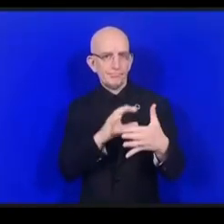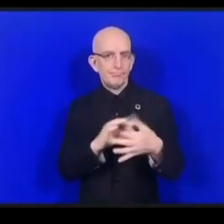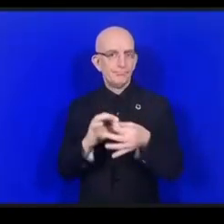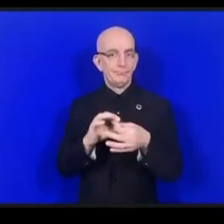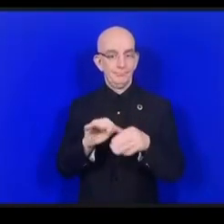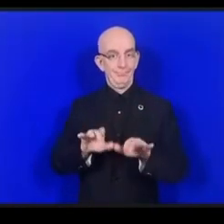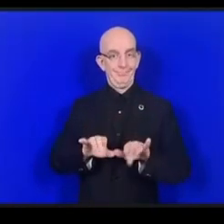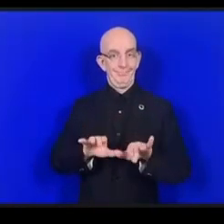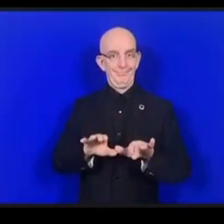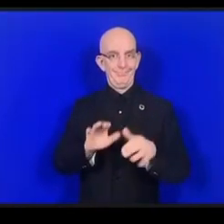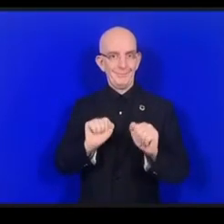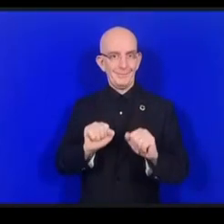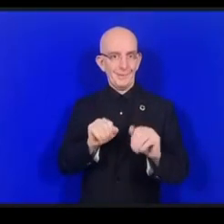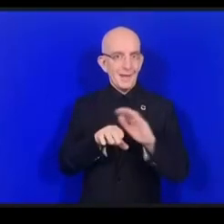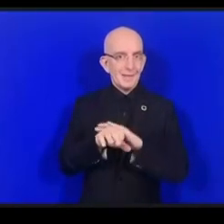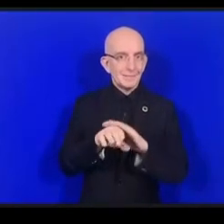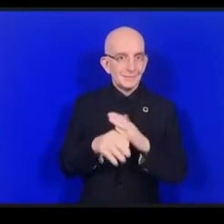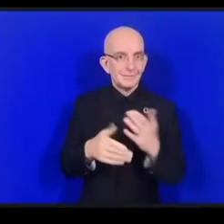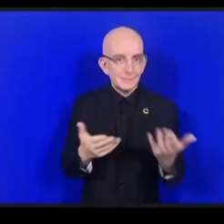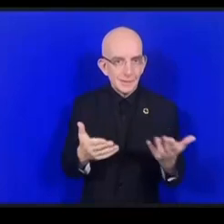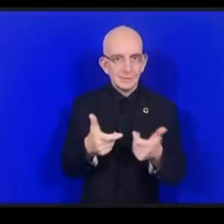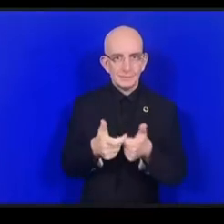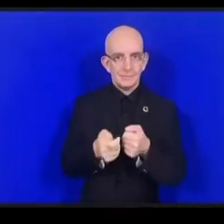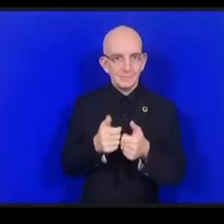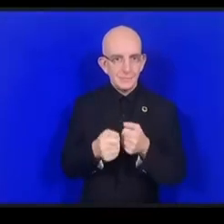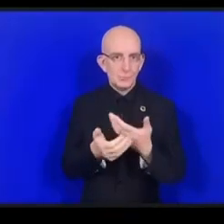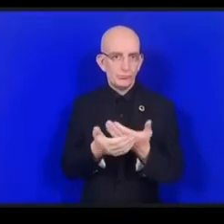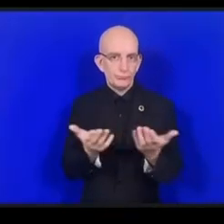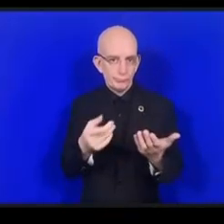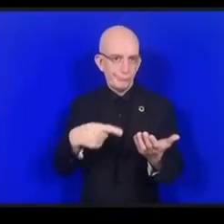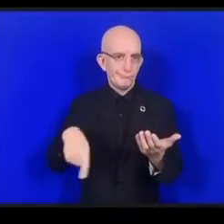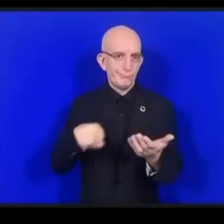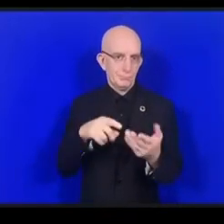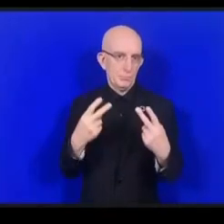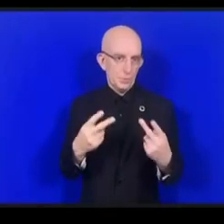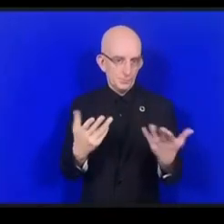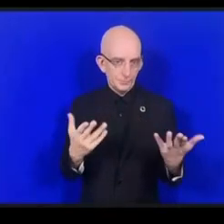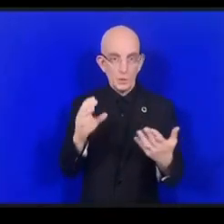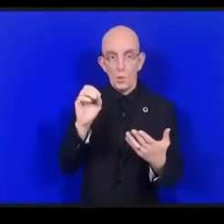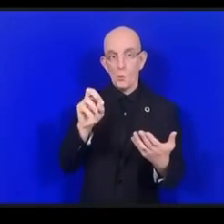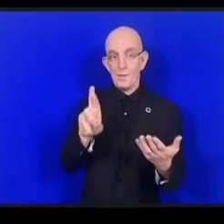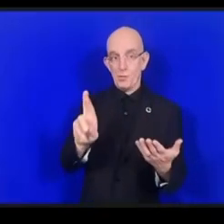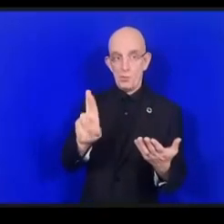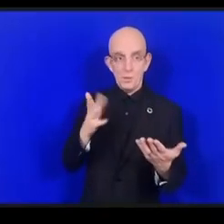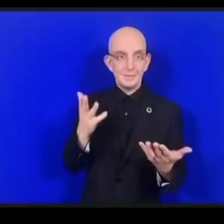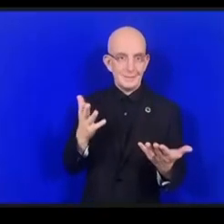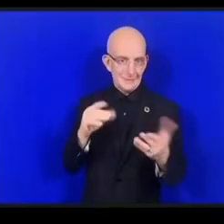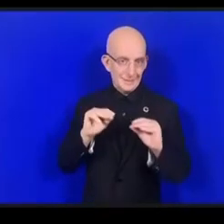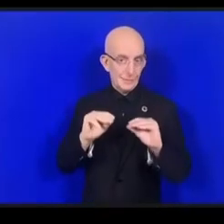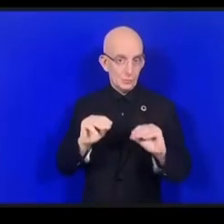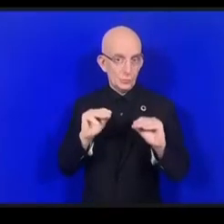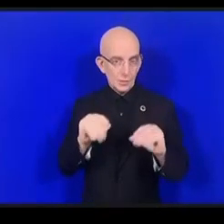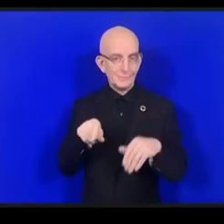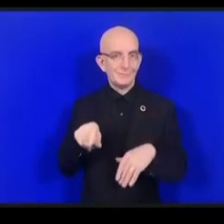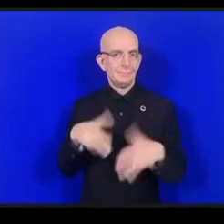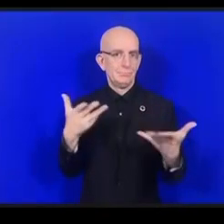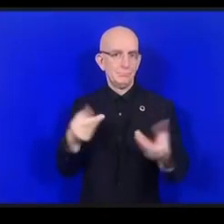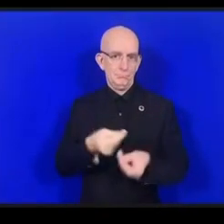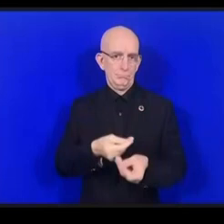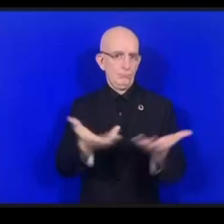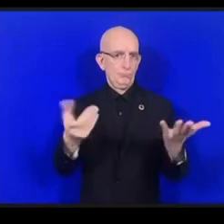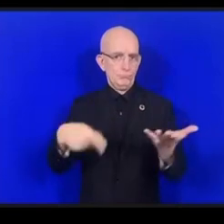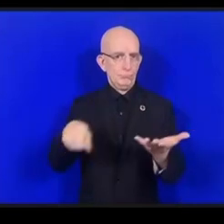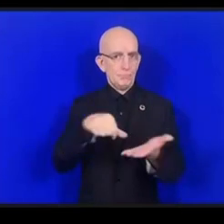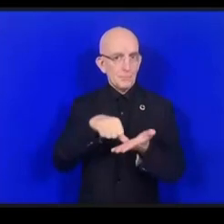الوصول فقط لهذه الأجهزة وللإنترنت ولكن أيضا لحرية تدفق المعلومات على الإنترنت إذن